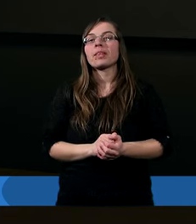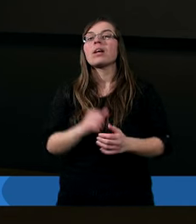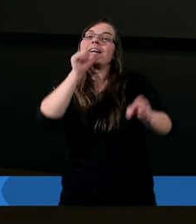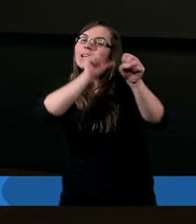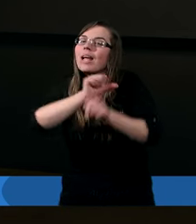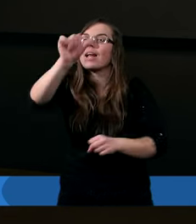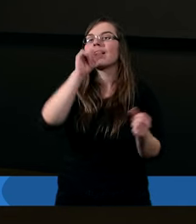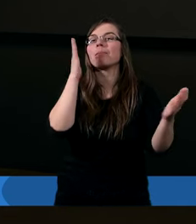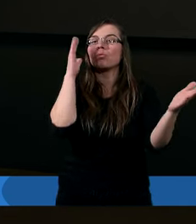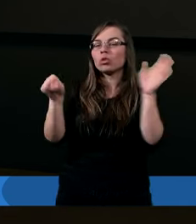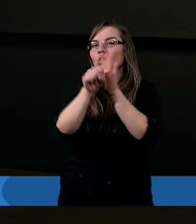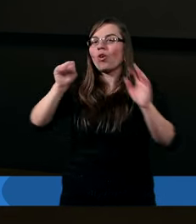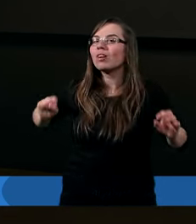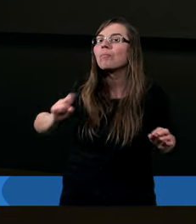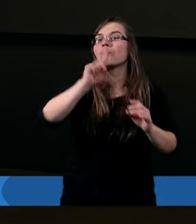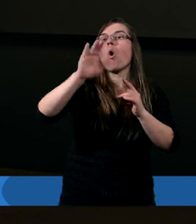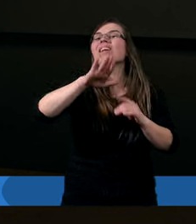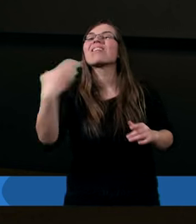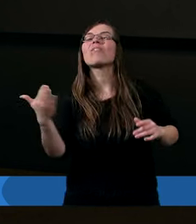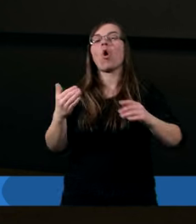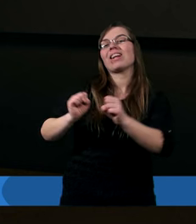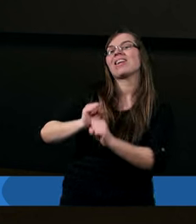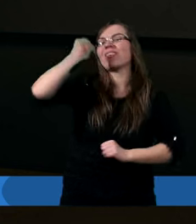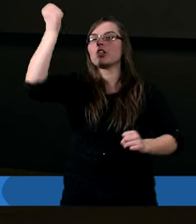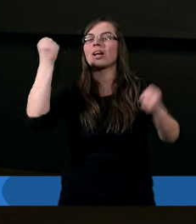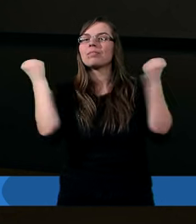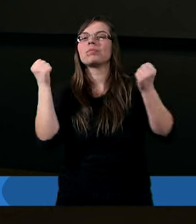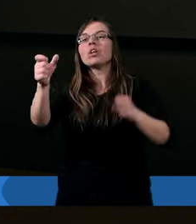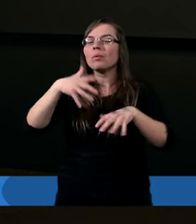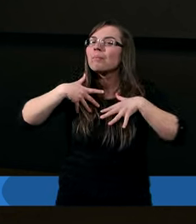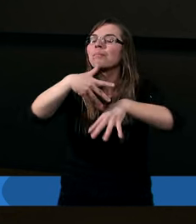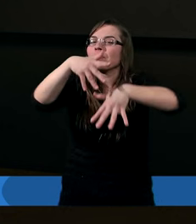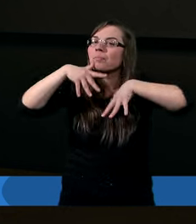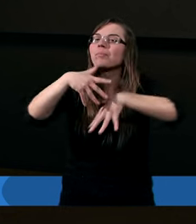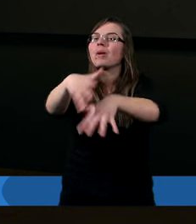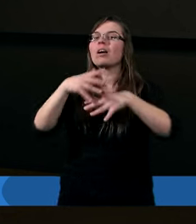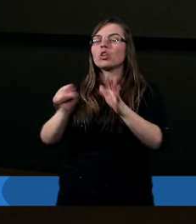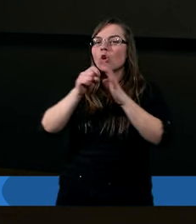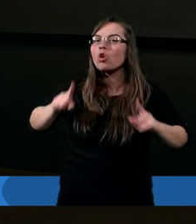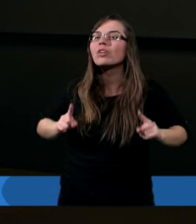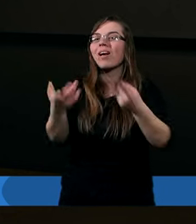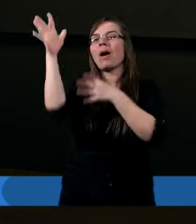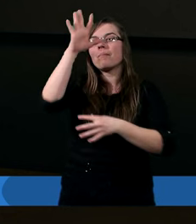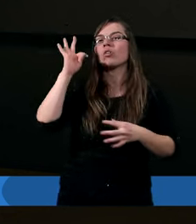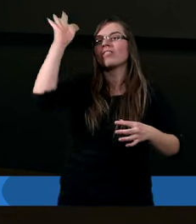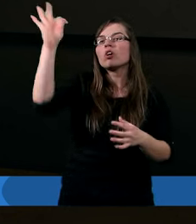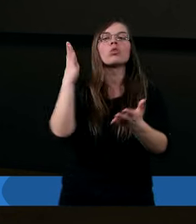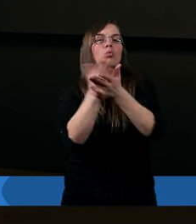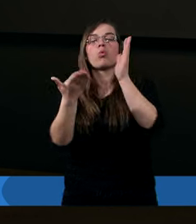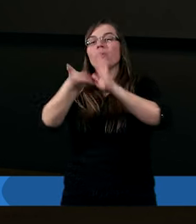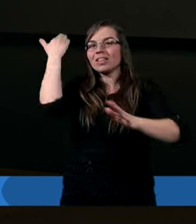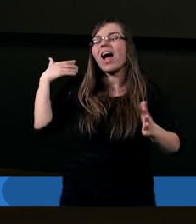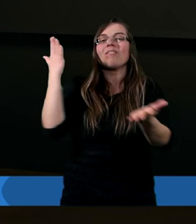bo jesteśmy po zwycięskiej stronie. Adwersarz sprawy Bożej i dzieła Bożego został